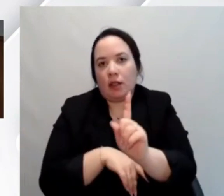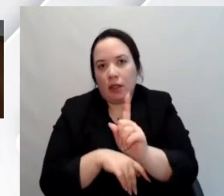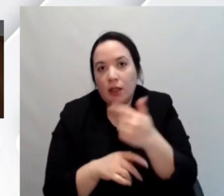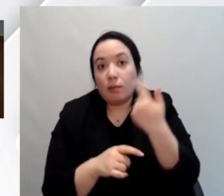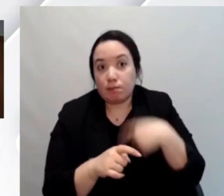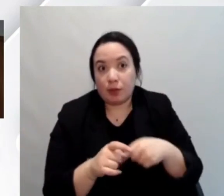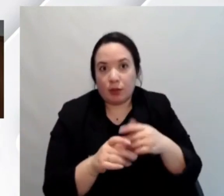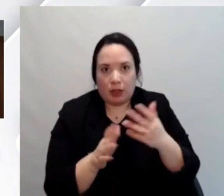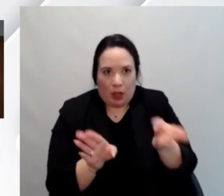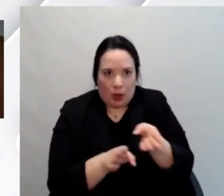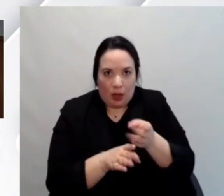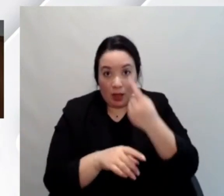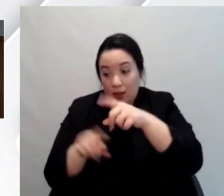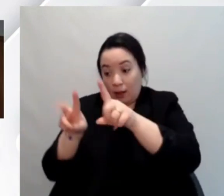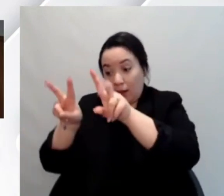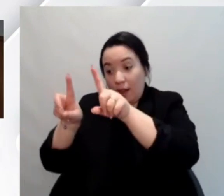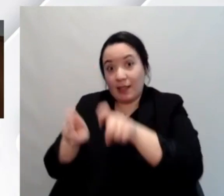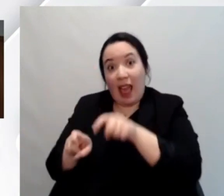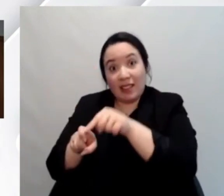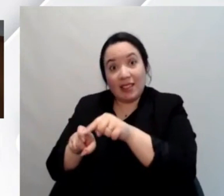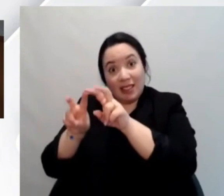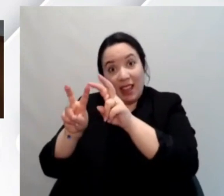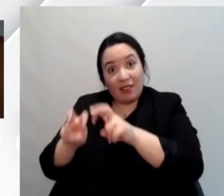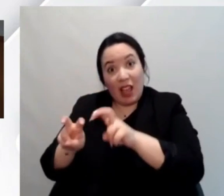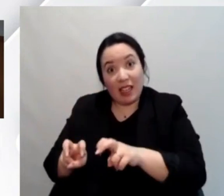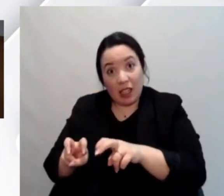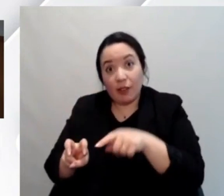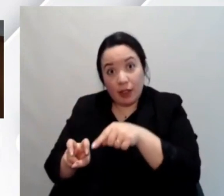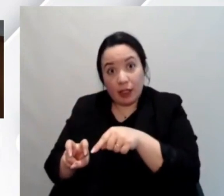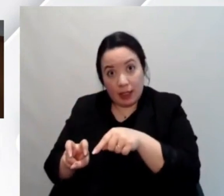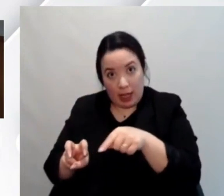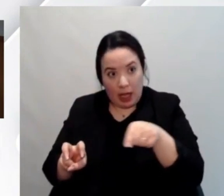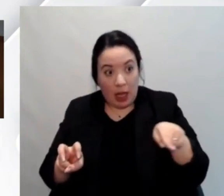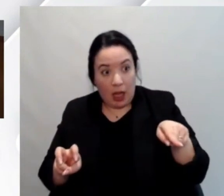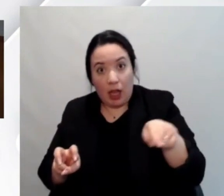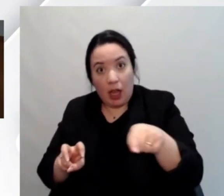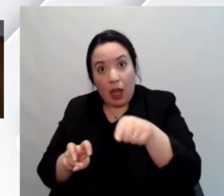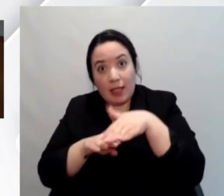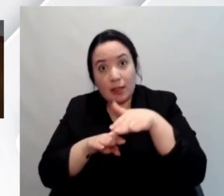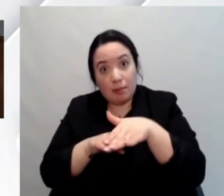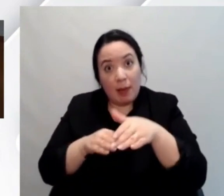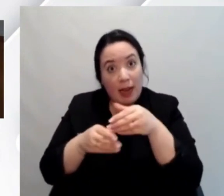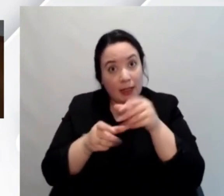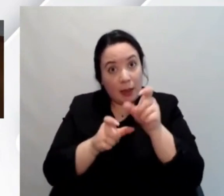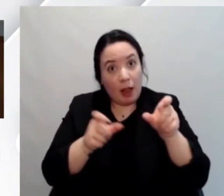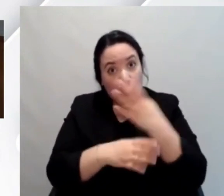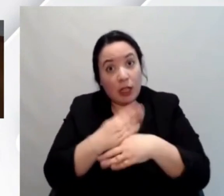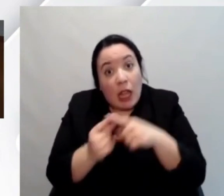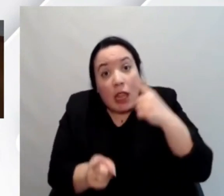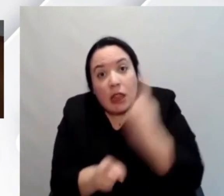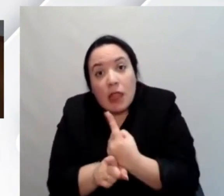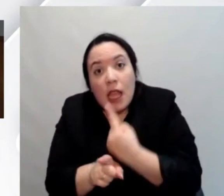chiaramente fare le verifiche le devono fare utenti esperti perché devono conoscere perfettamente la